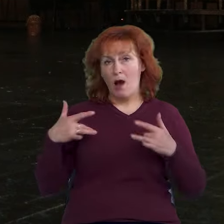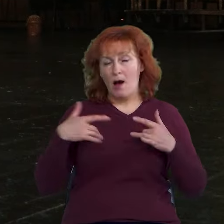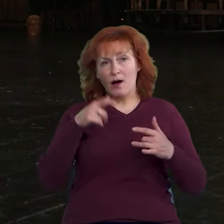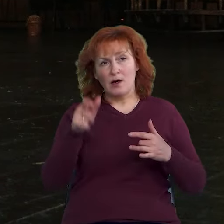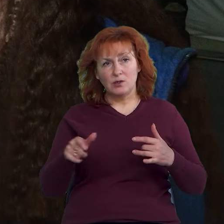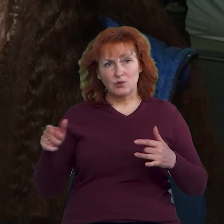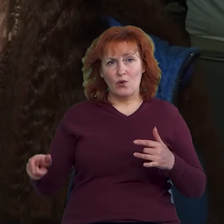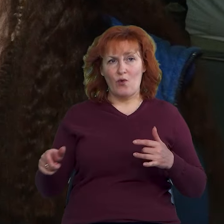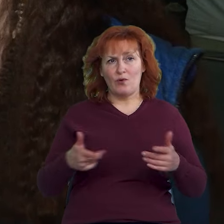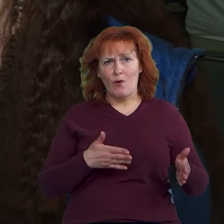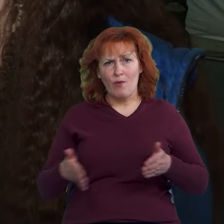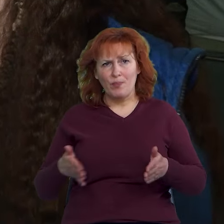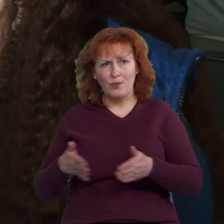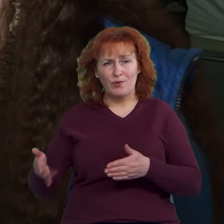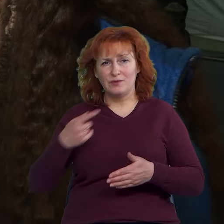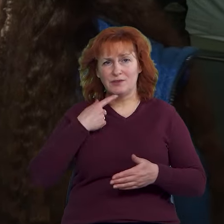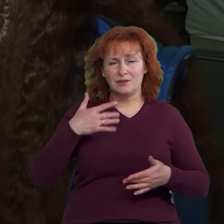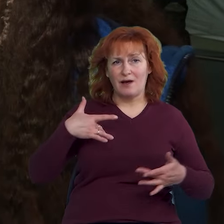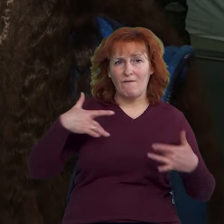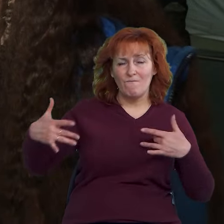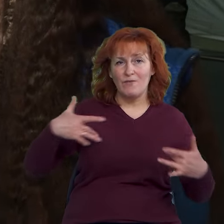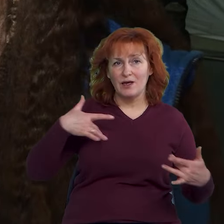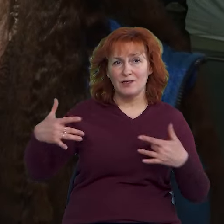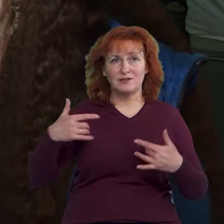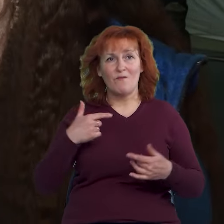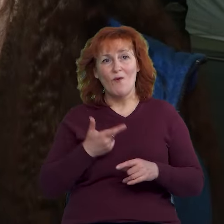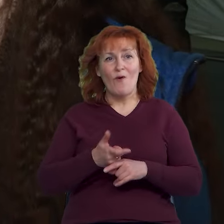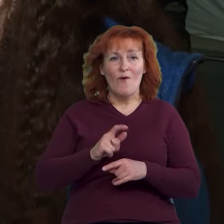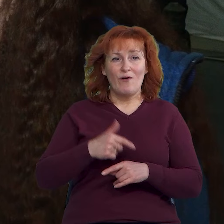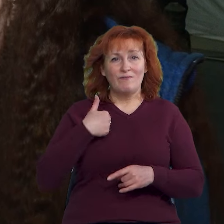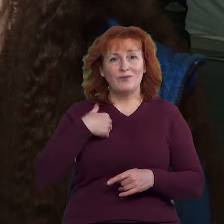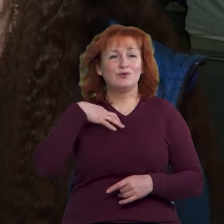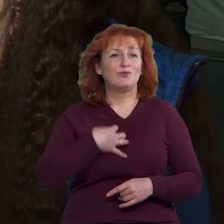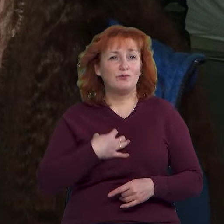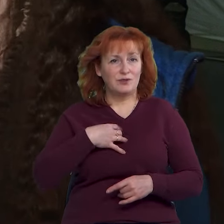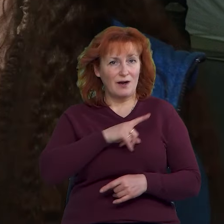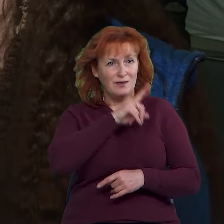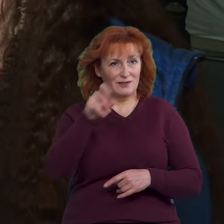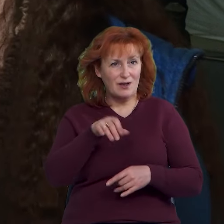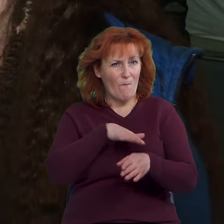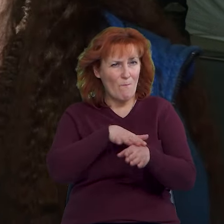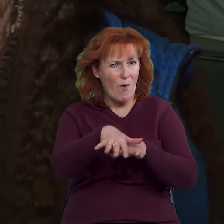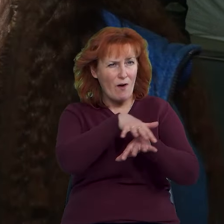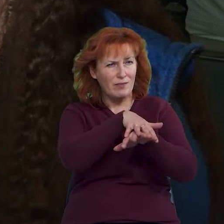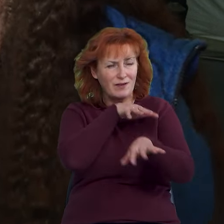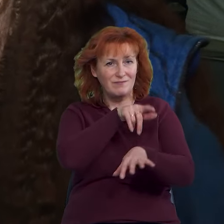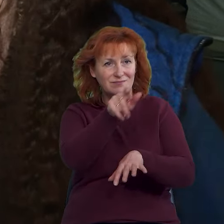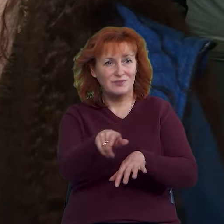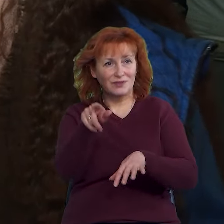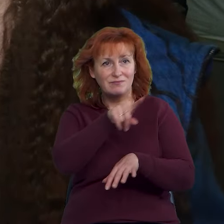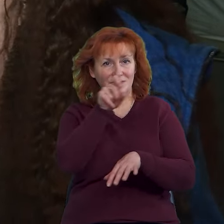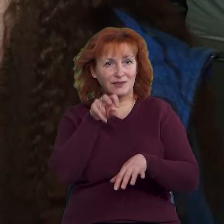до виступу. Скучили. Дуже за нашими глядачами, за цими повними залами, коли там включається світло, і ти бачиш, що